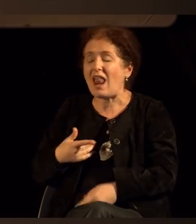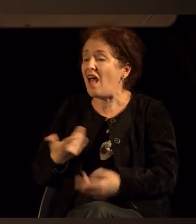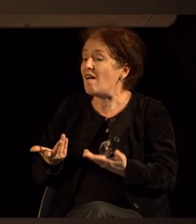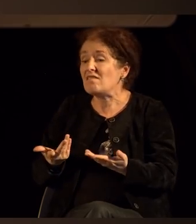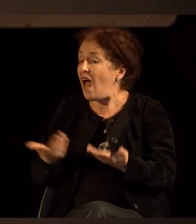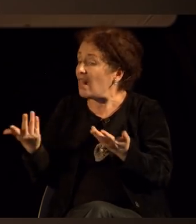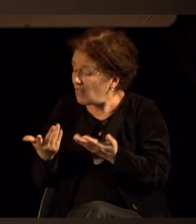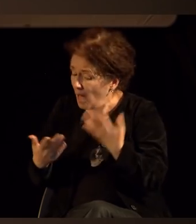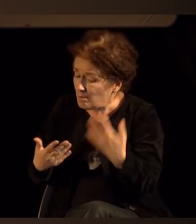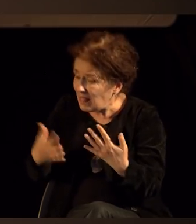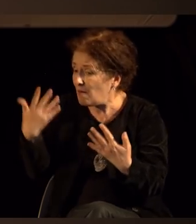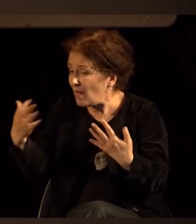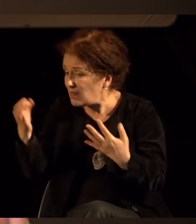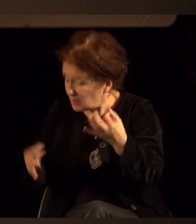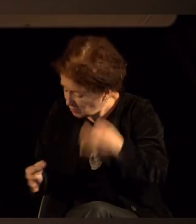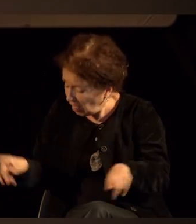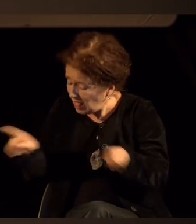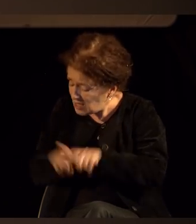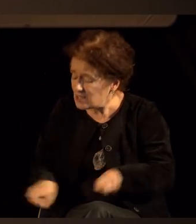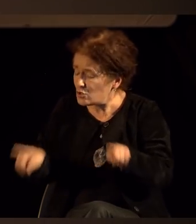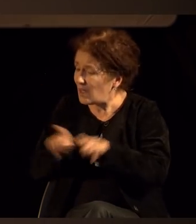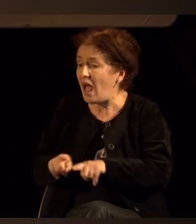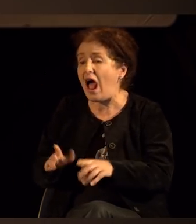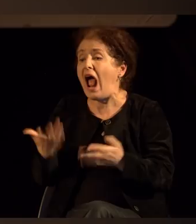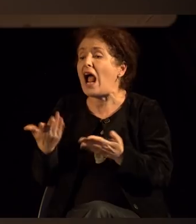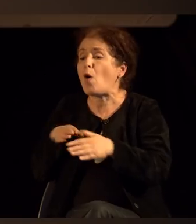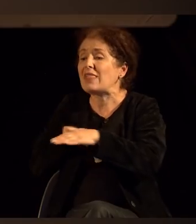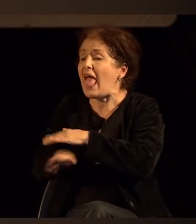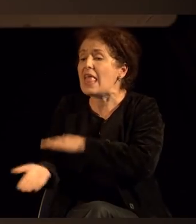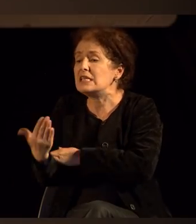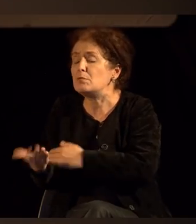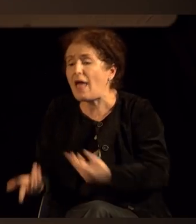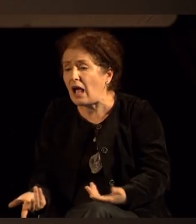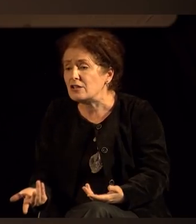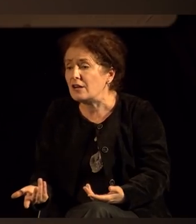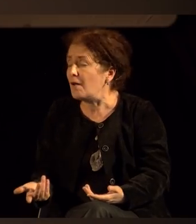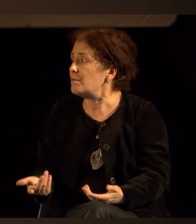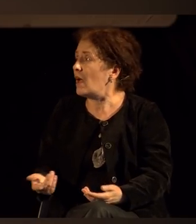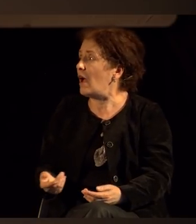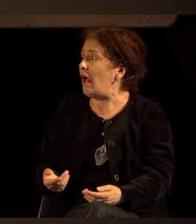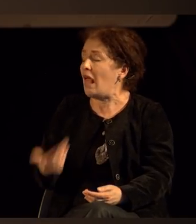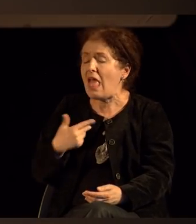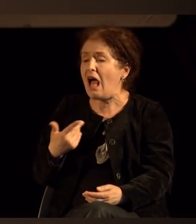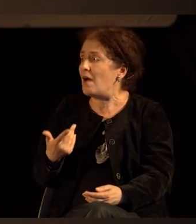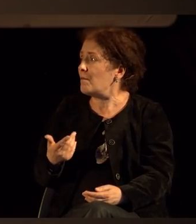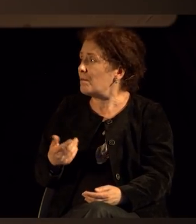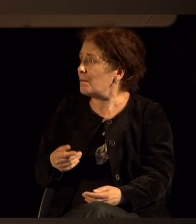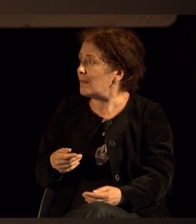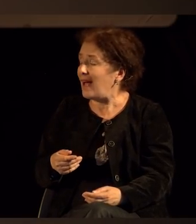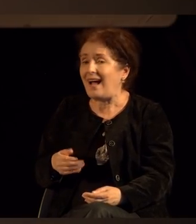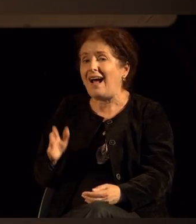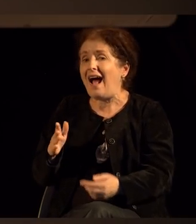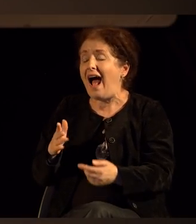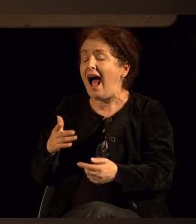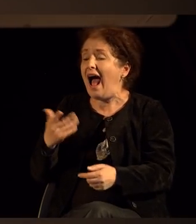Дали секогаш и треба да го одбегнам секоје страдање, Ако знам дека после тоа страдање следи големо